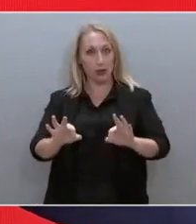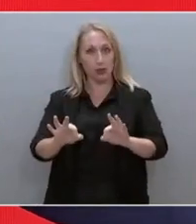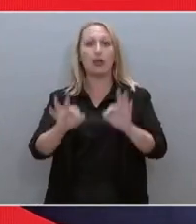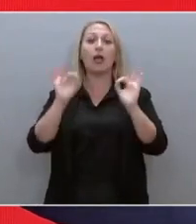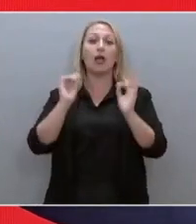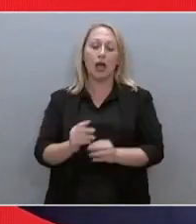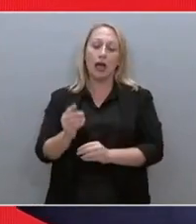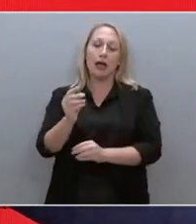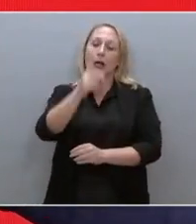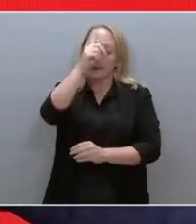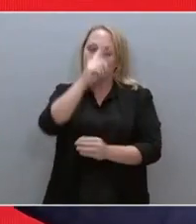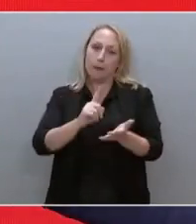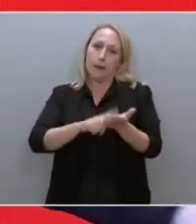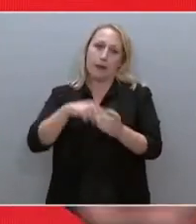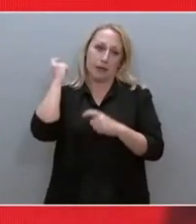προβληματιστούμε.